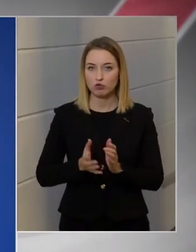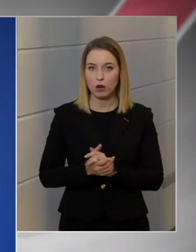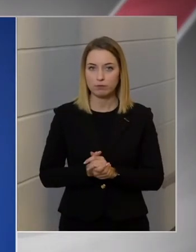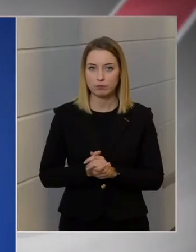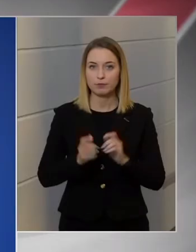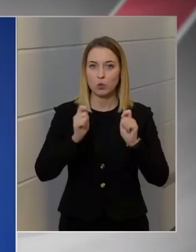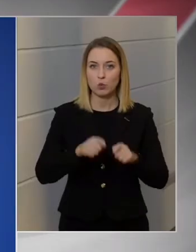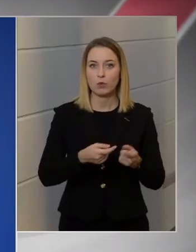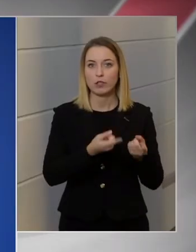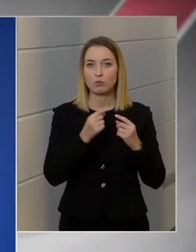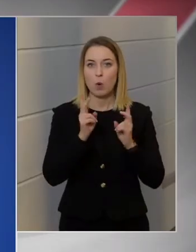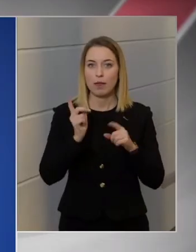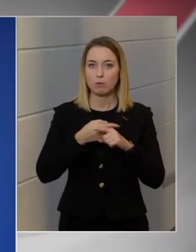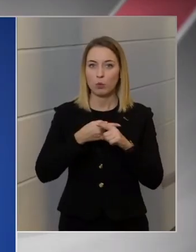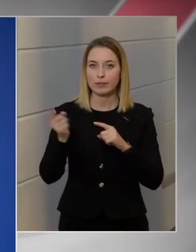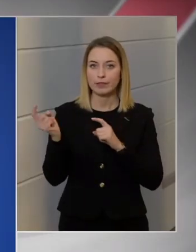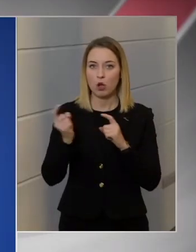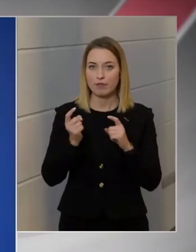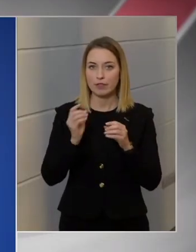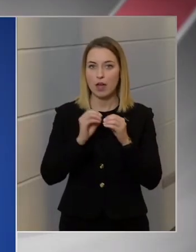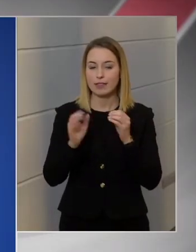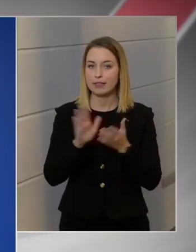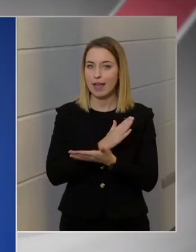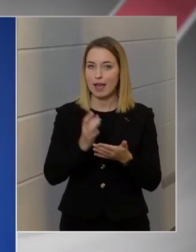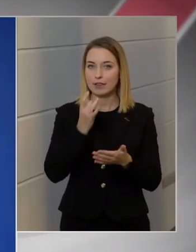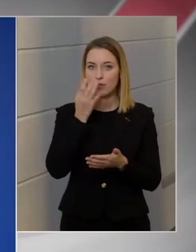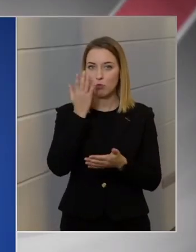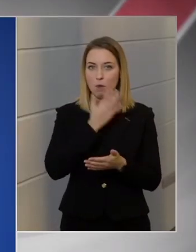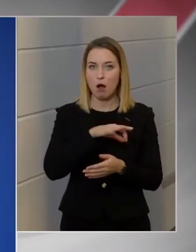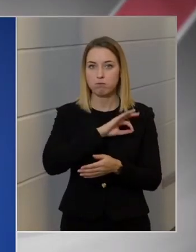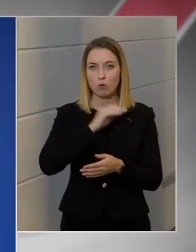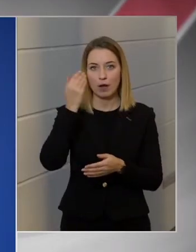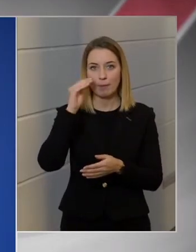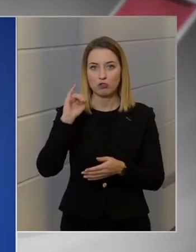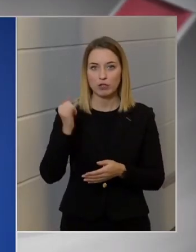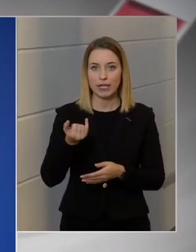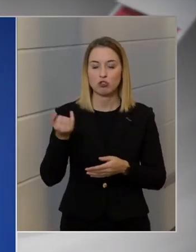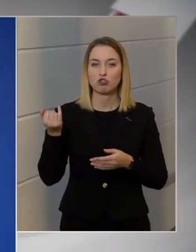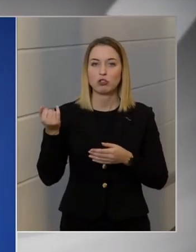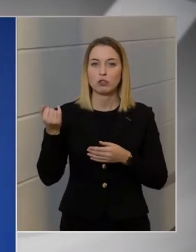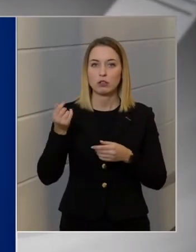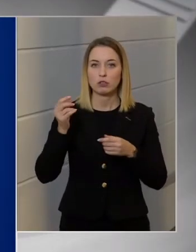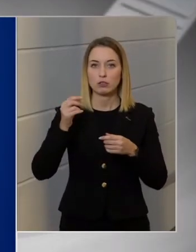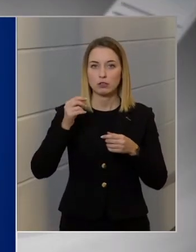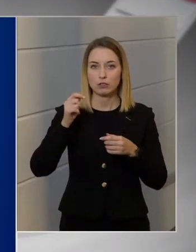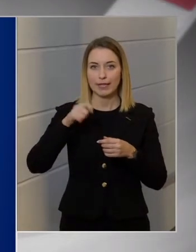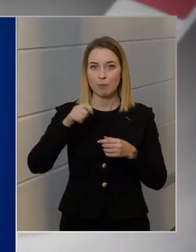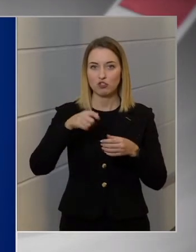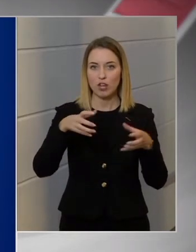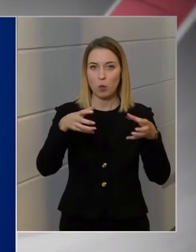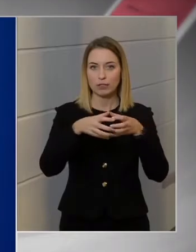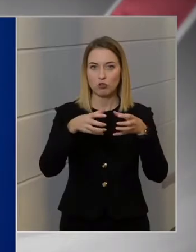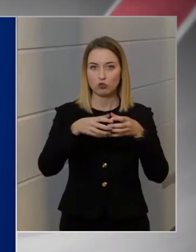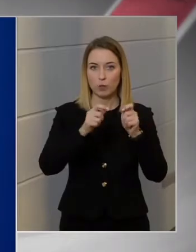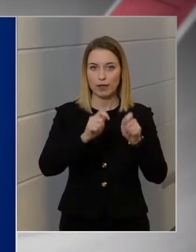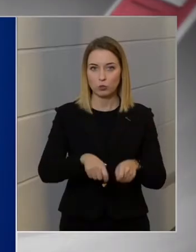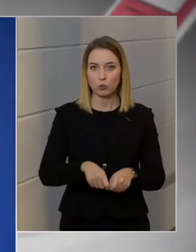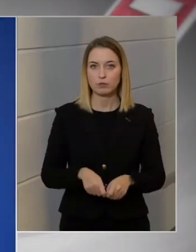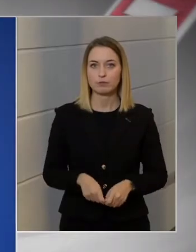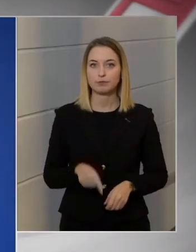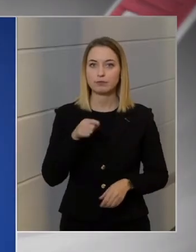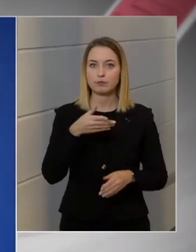A döntésből lehet politikai vita, ezért egyszerűbb, hogyha a polgármester és a képviselőtestület dönt. De ettől eltekintve, ahhoz kell